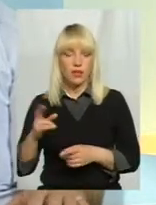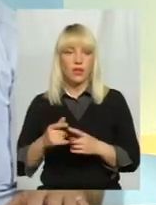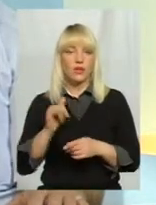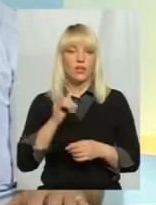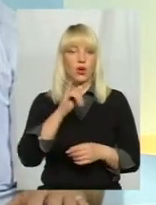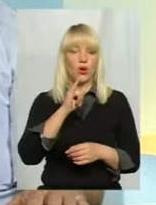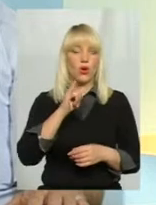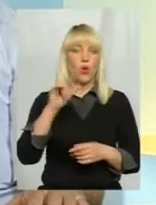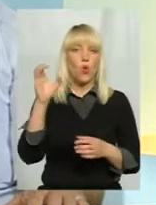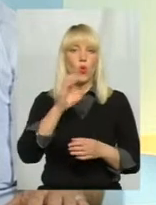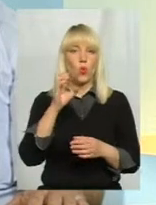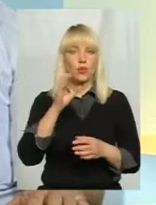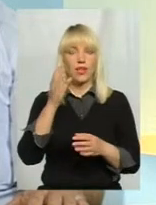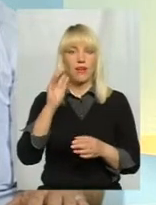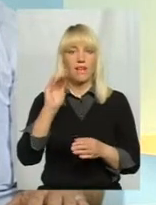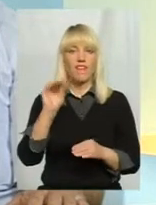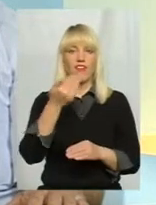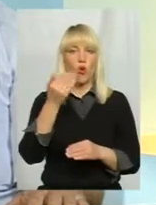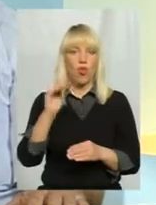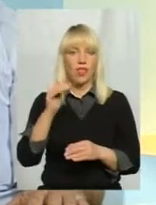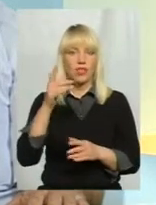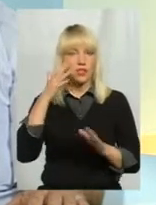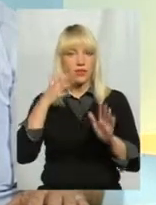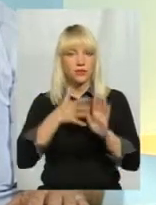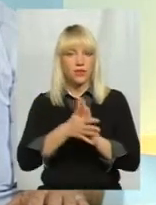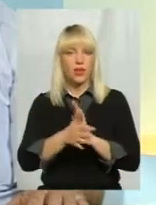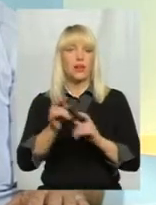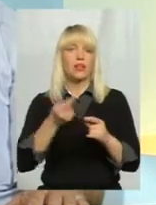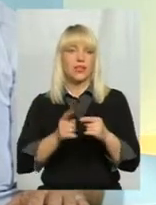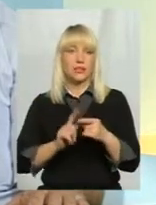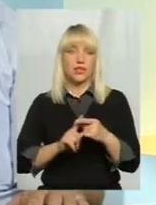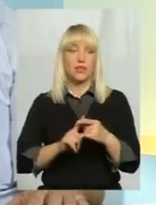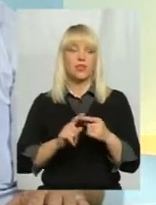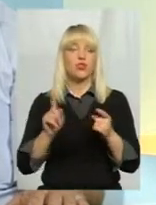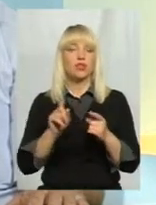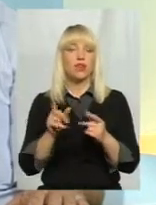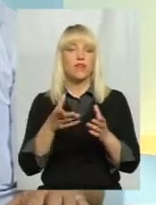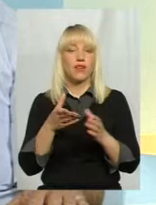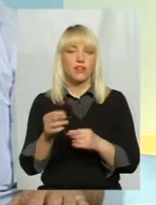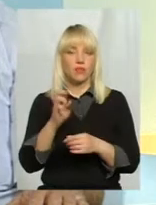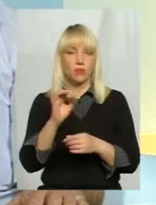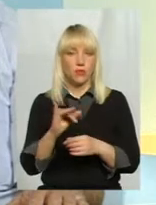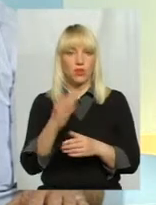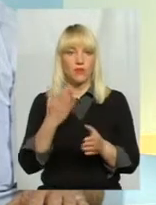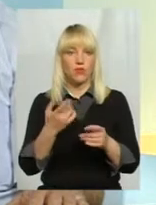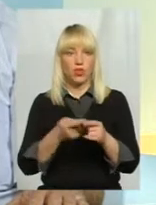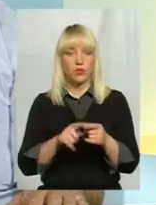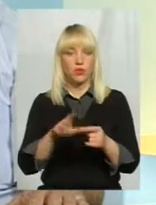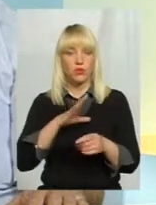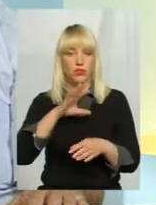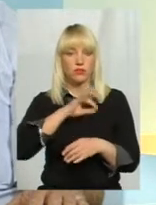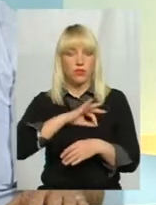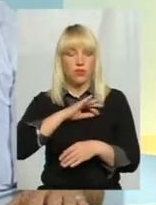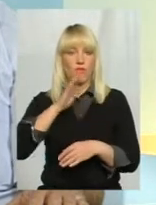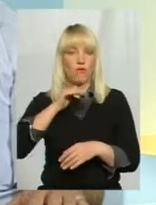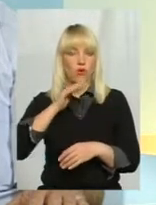ультрафіолет, тобто, це такий речовин, але, які, ну, ефективно, якби вони були, застосовувалися в